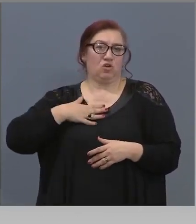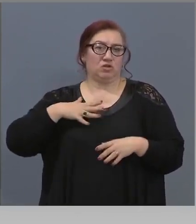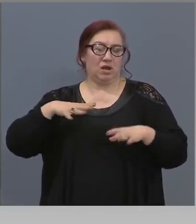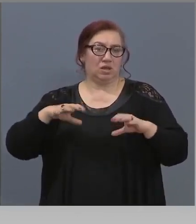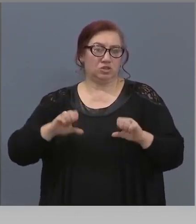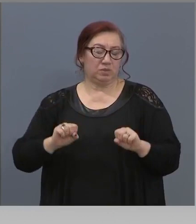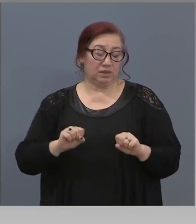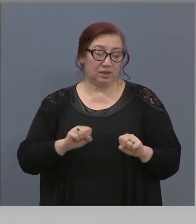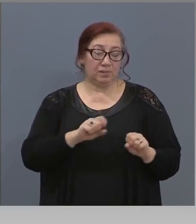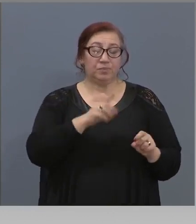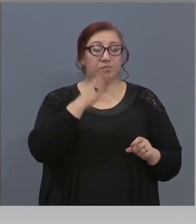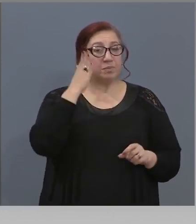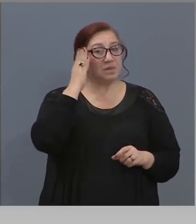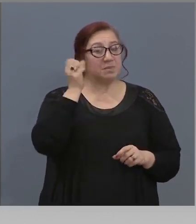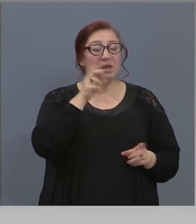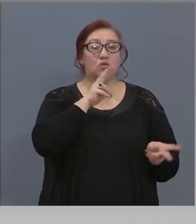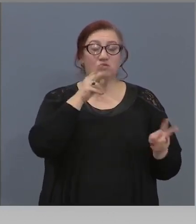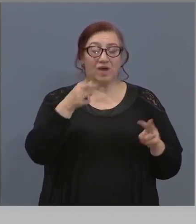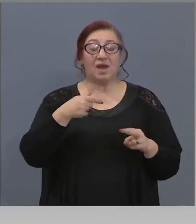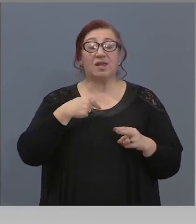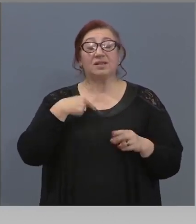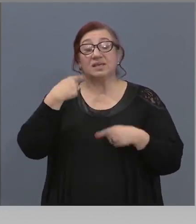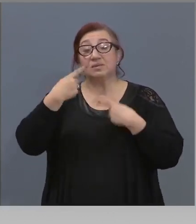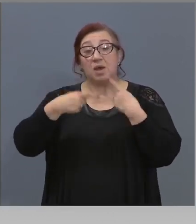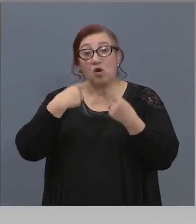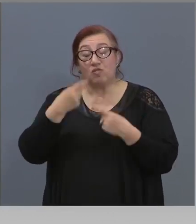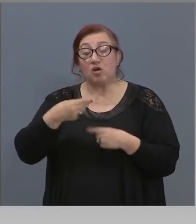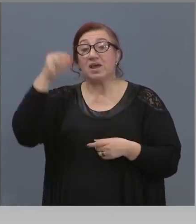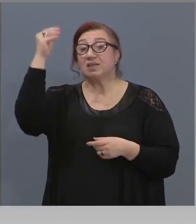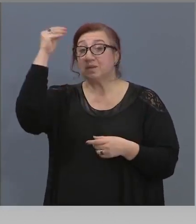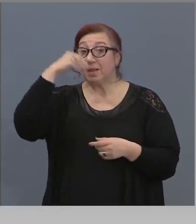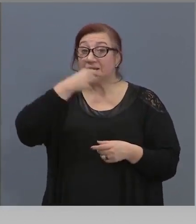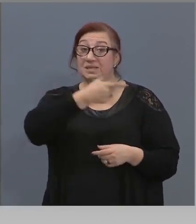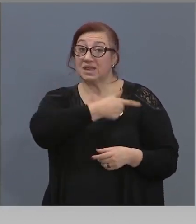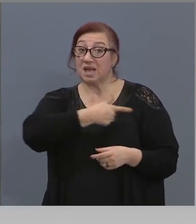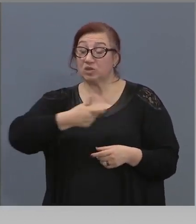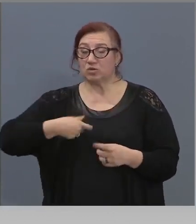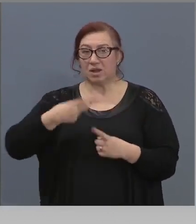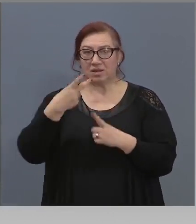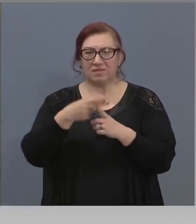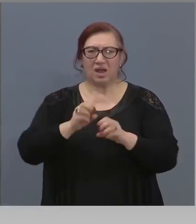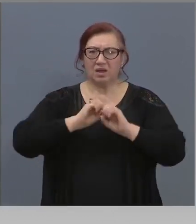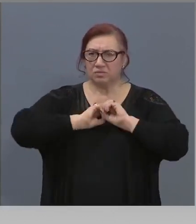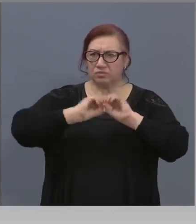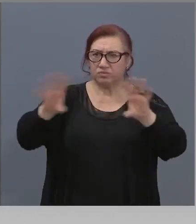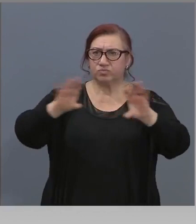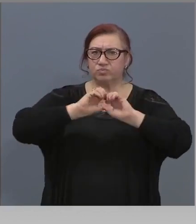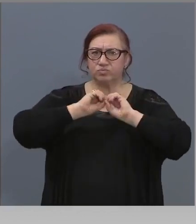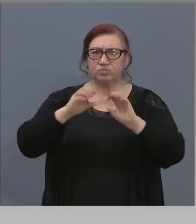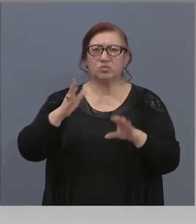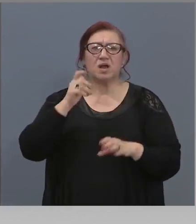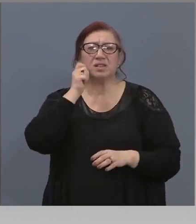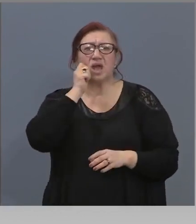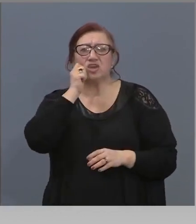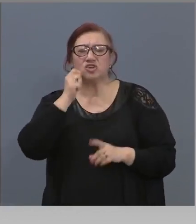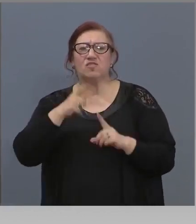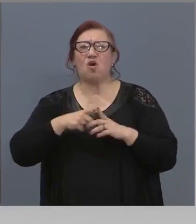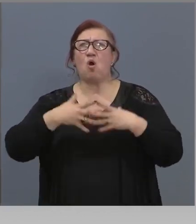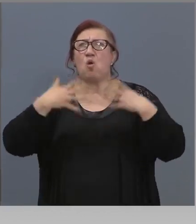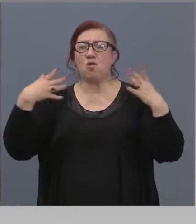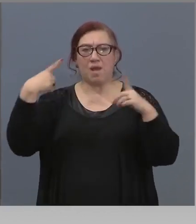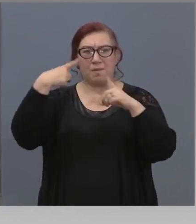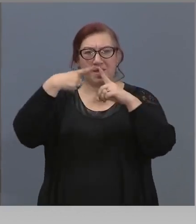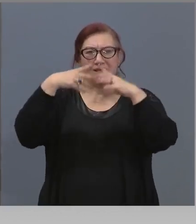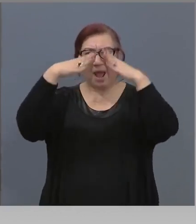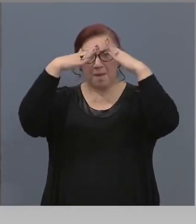сме говорили с национална телевизия, да дават директно от големите храмове, патриарха, владиците,